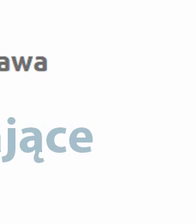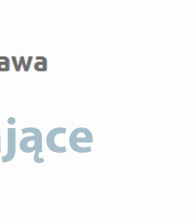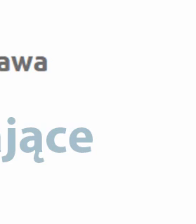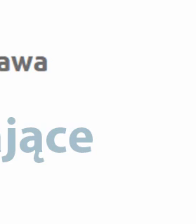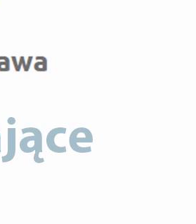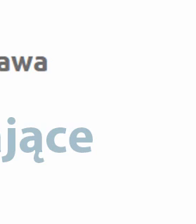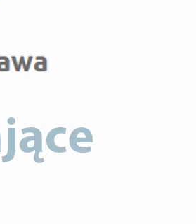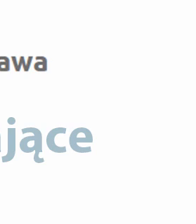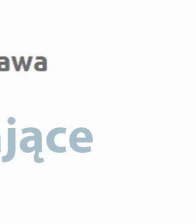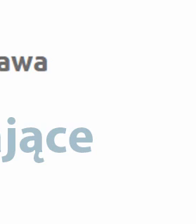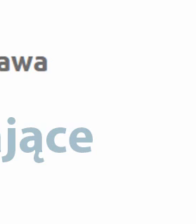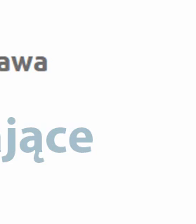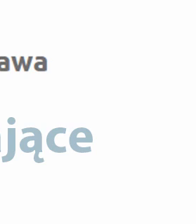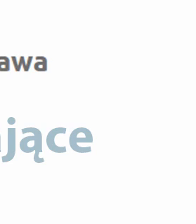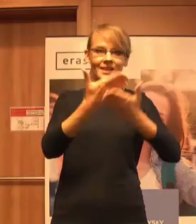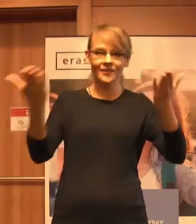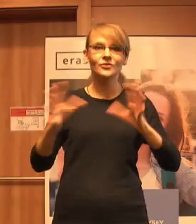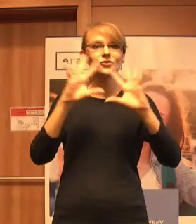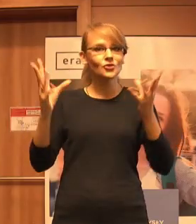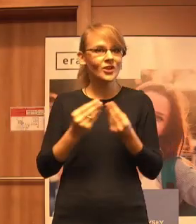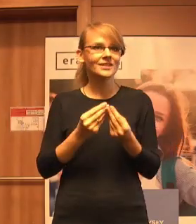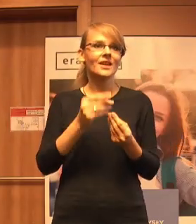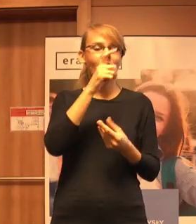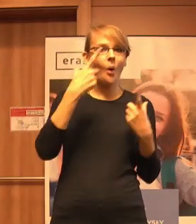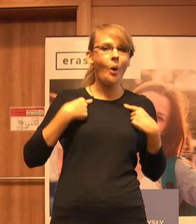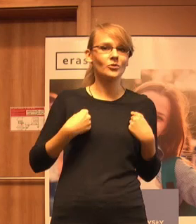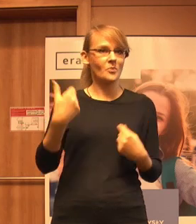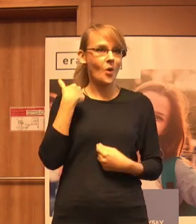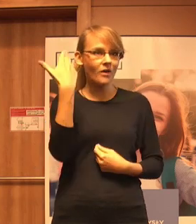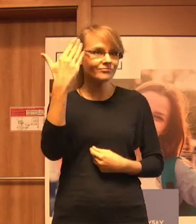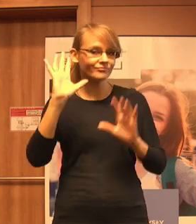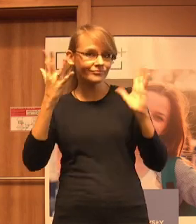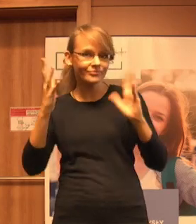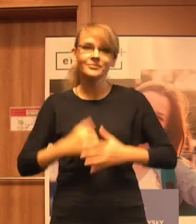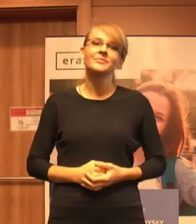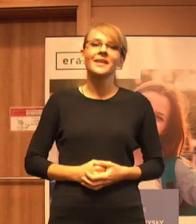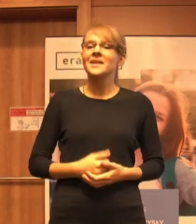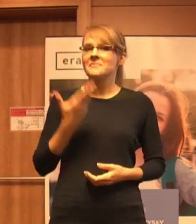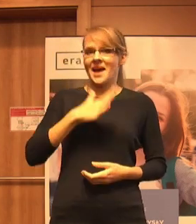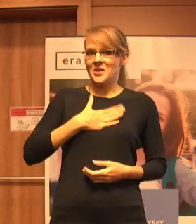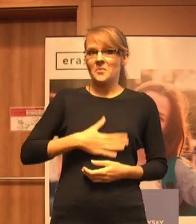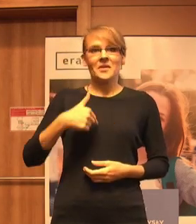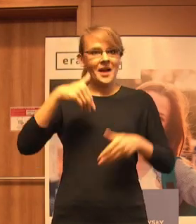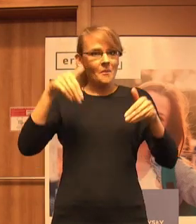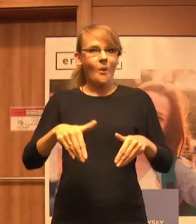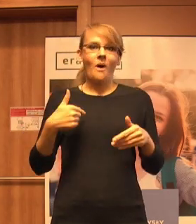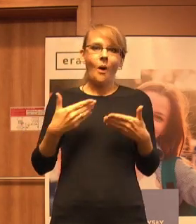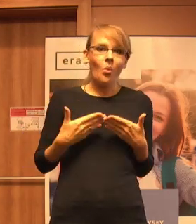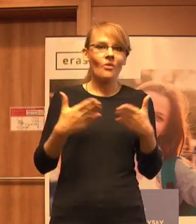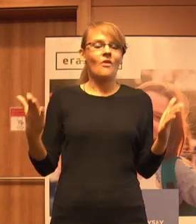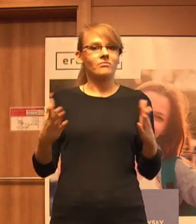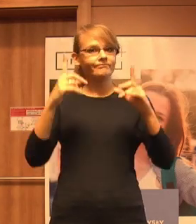Dzień dobry, witam wszystkich powitanych i bardzo mi miło, że mogę otwierać tak ważną